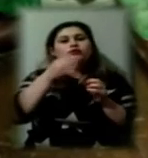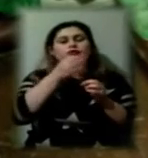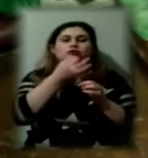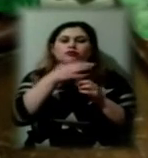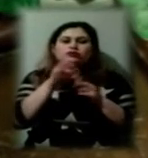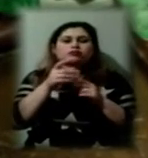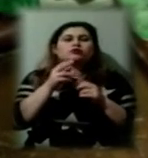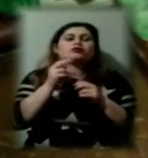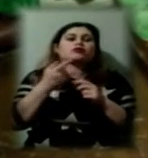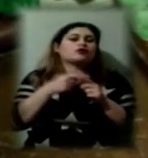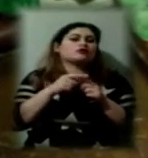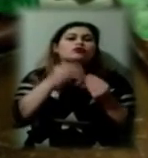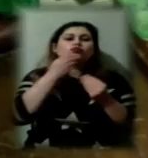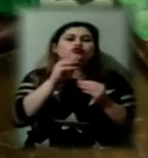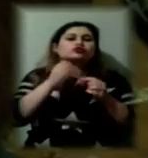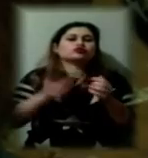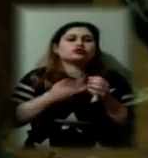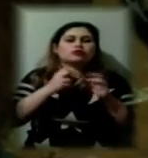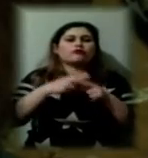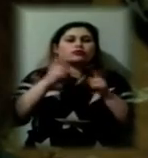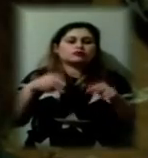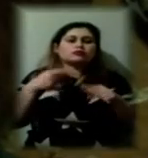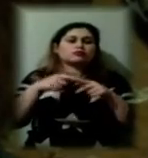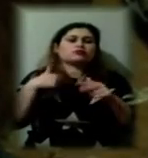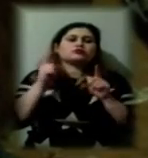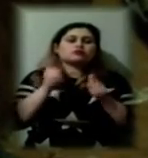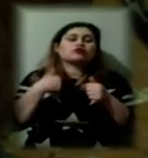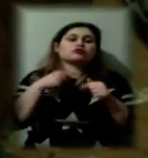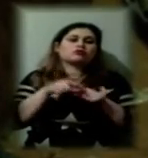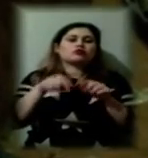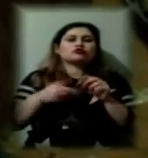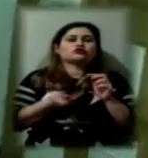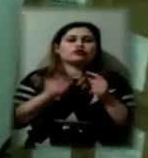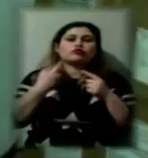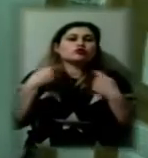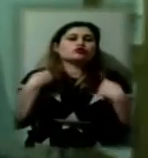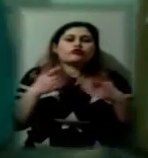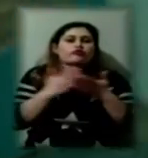але це краще, ніж жити на вокзалі. Я погодився. Ось так і живу. У мене іншого виходу немає.